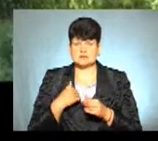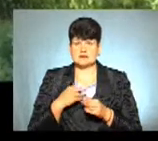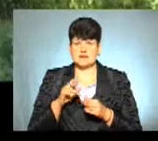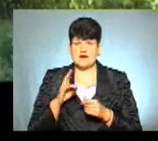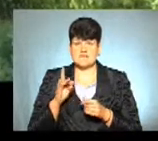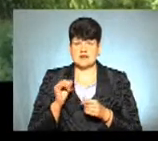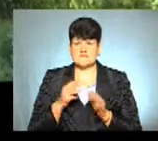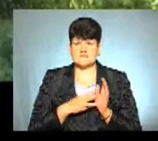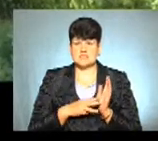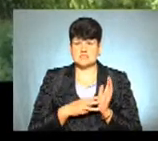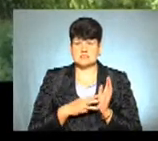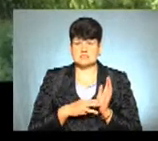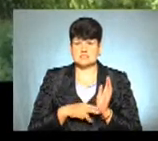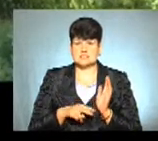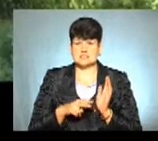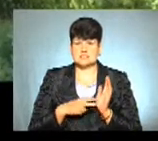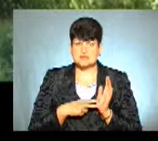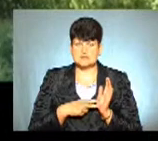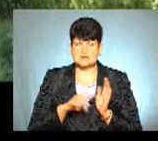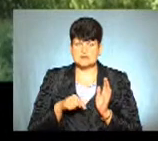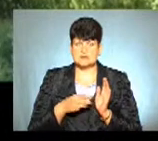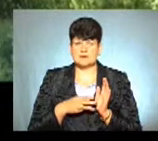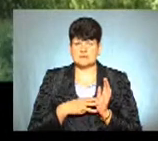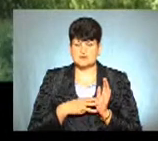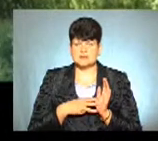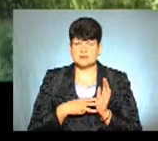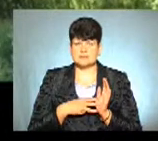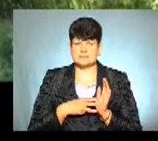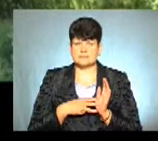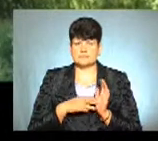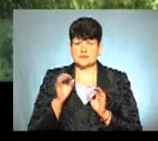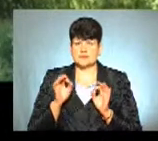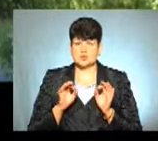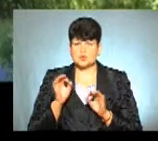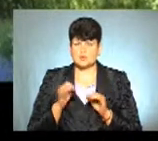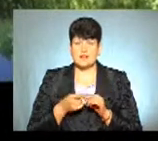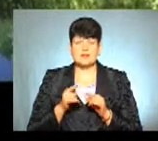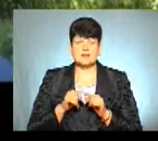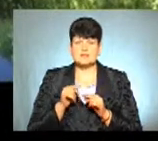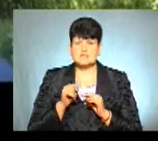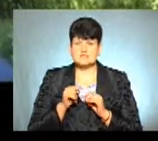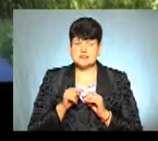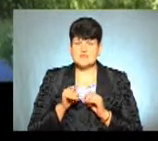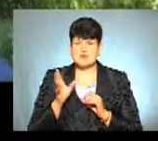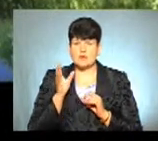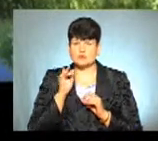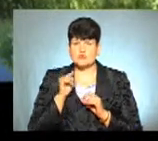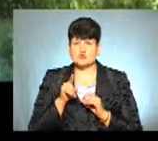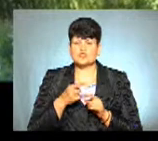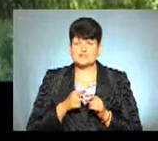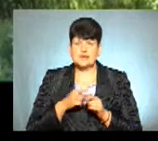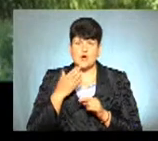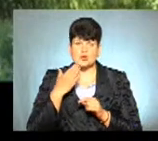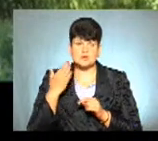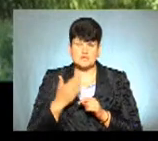87,8%, практично 88%, але це враховуючи те, що це останній